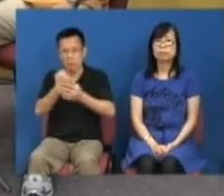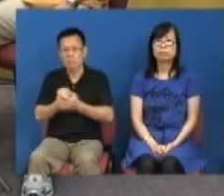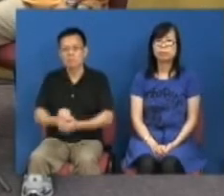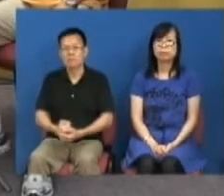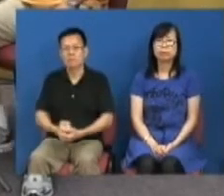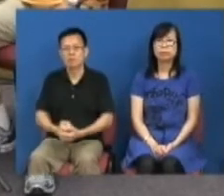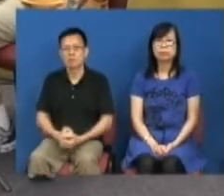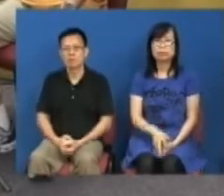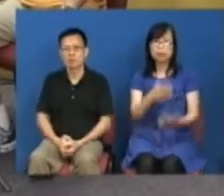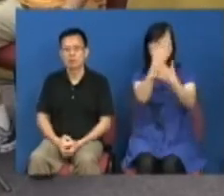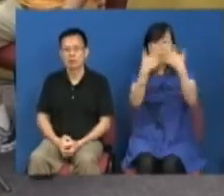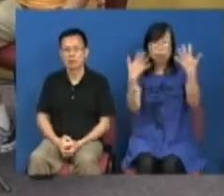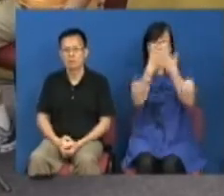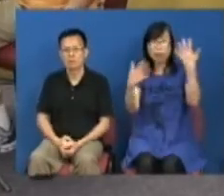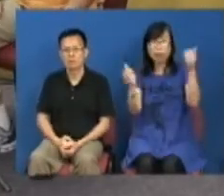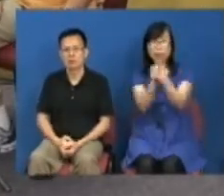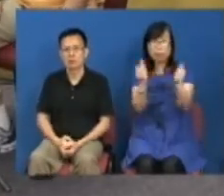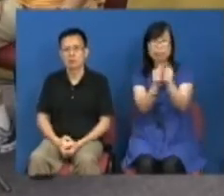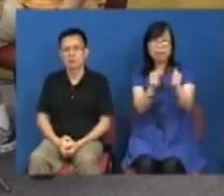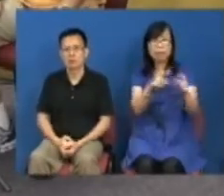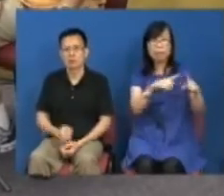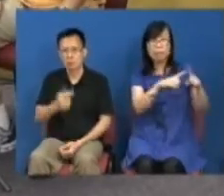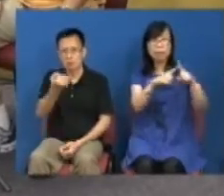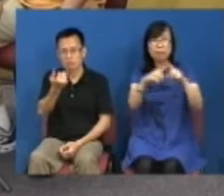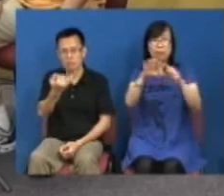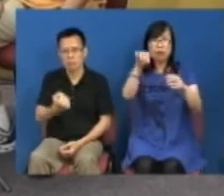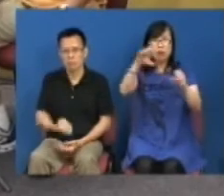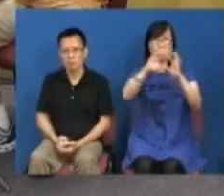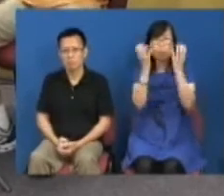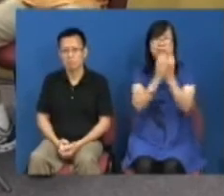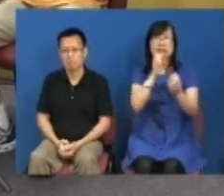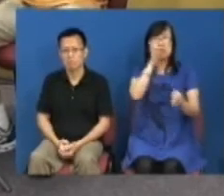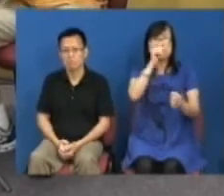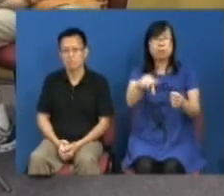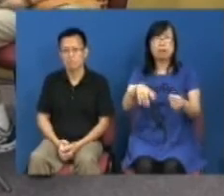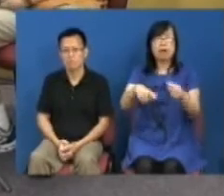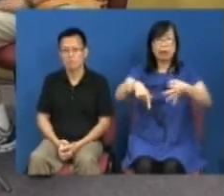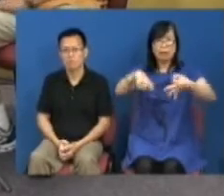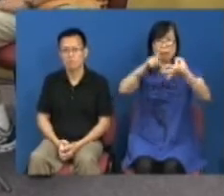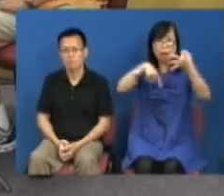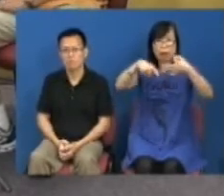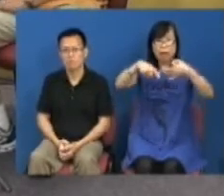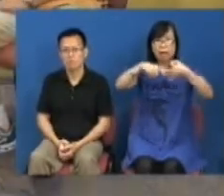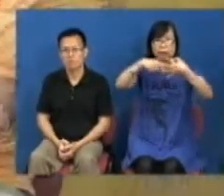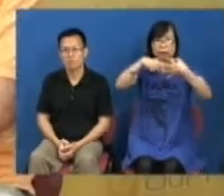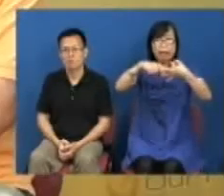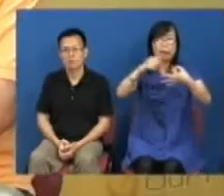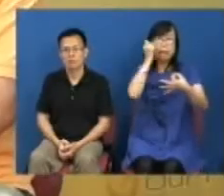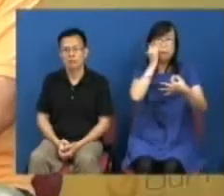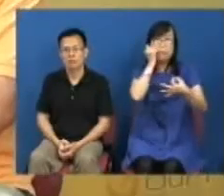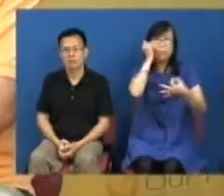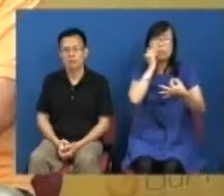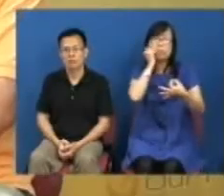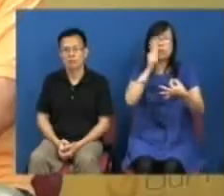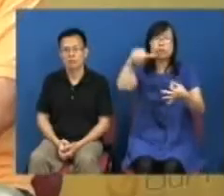所以现在网友很多民阵你除了叫曾荫权下台也会叫林公公下台所以我这样写